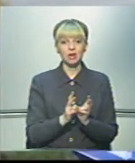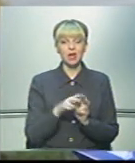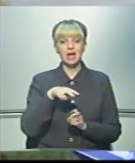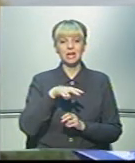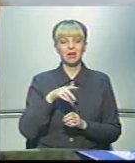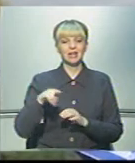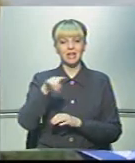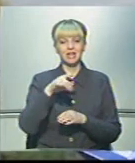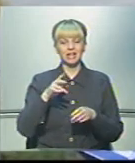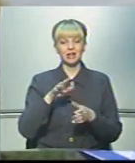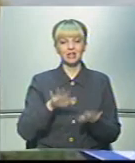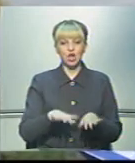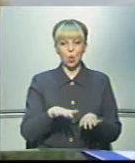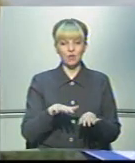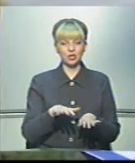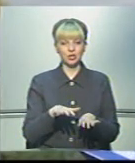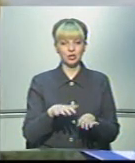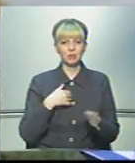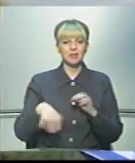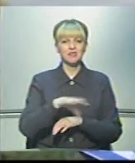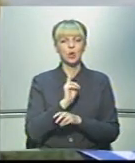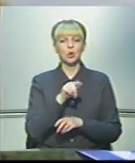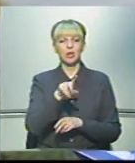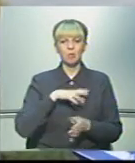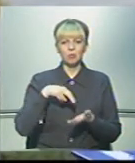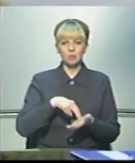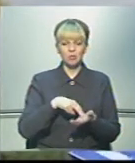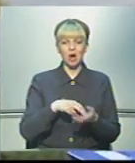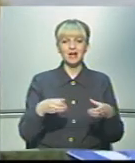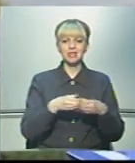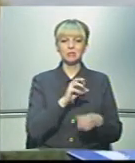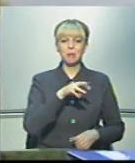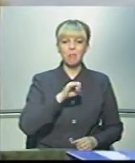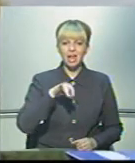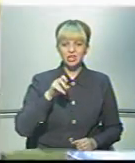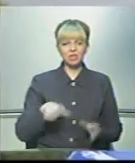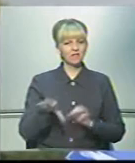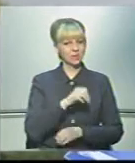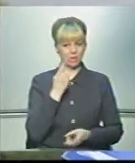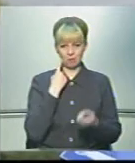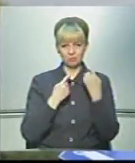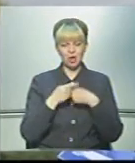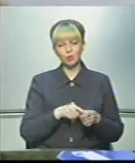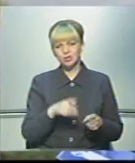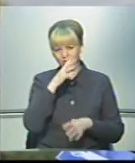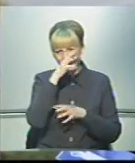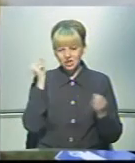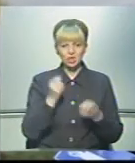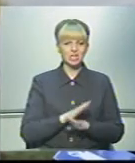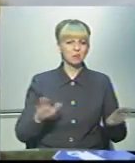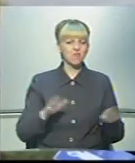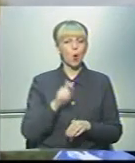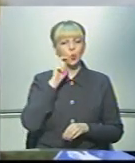Литовищі. І ми всі, хто був там, ансамблю «Смирічка», друзі, всі плакали. Цілу ніч співали